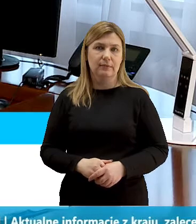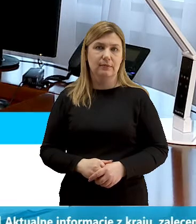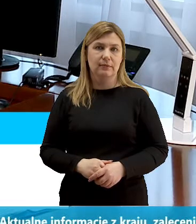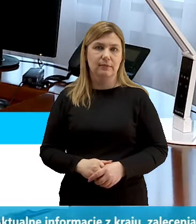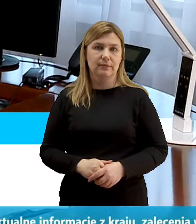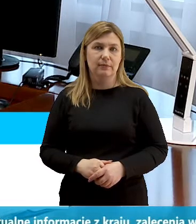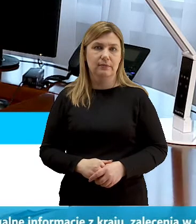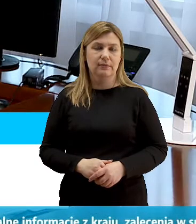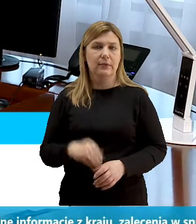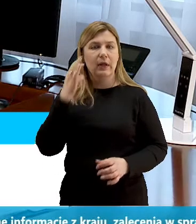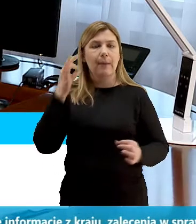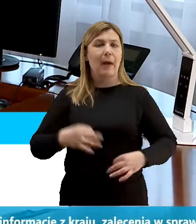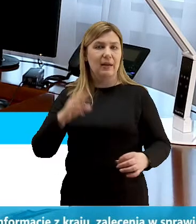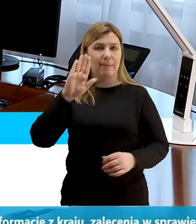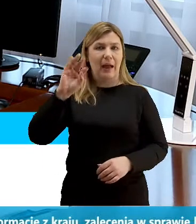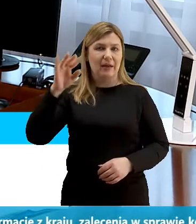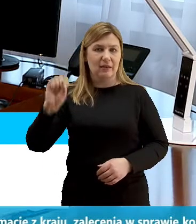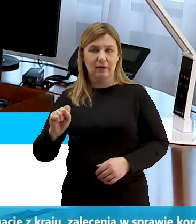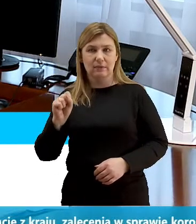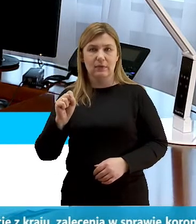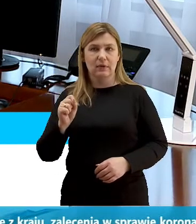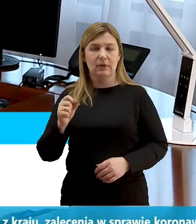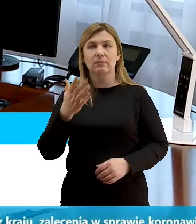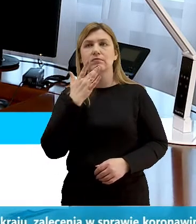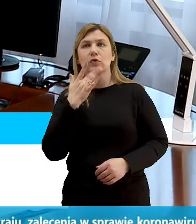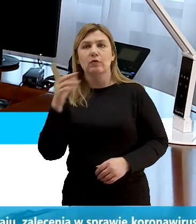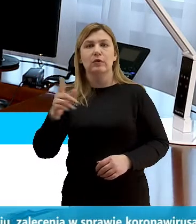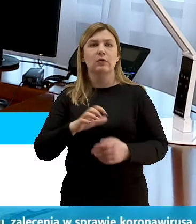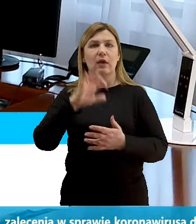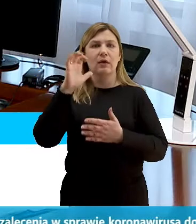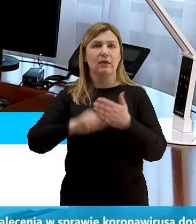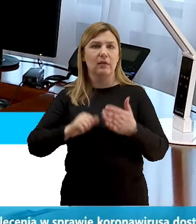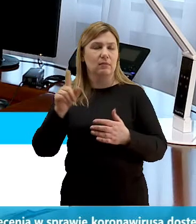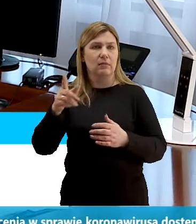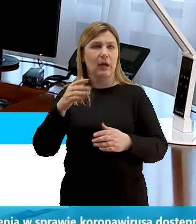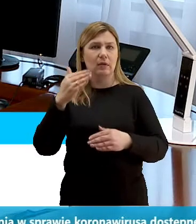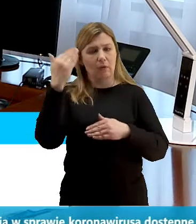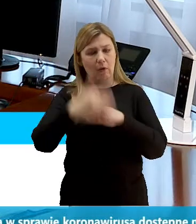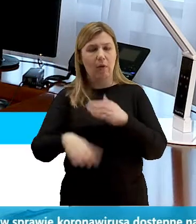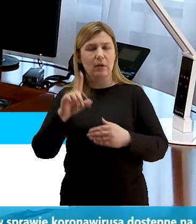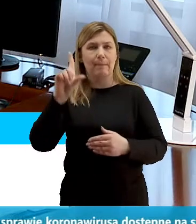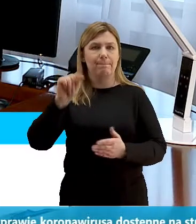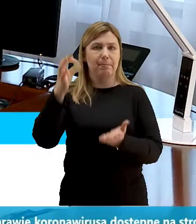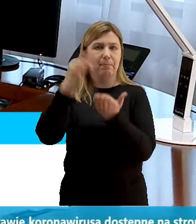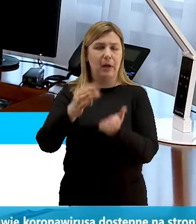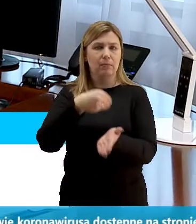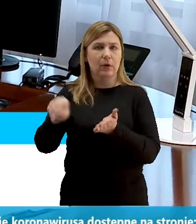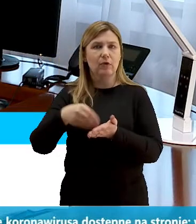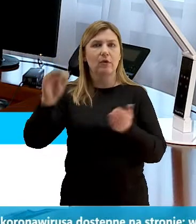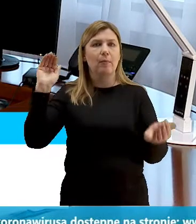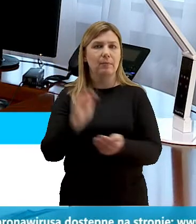Pani Beata, sugeruje zniesienie strefy płatnego parkowania, żeby mniej korzystać